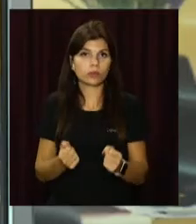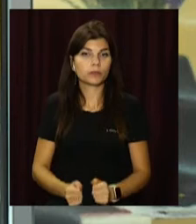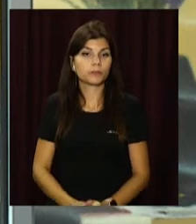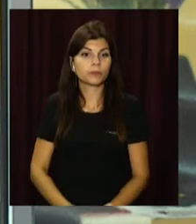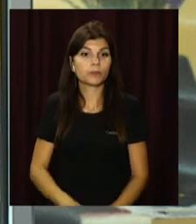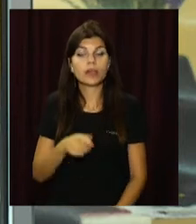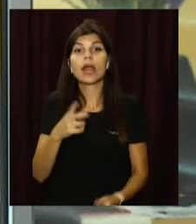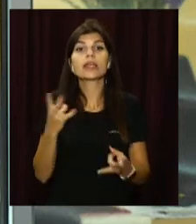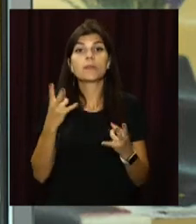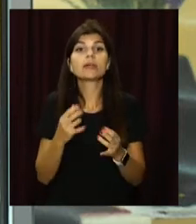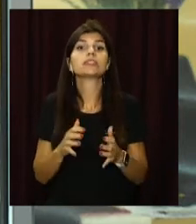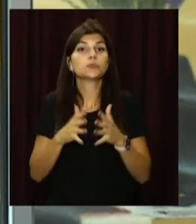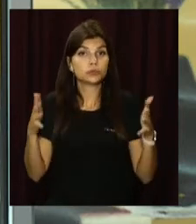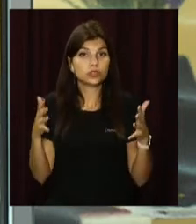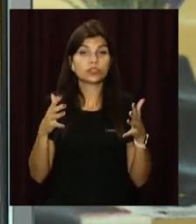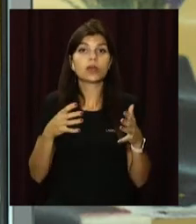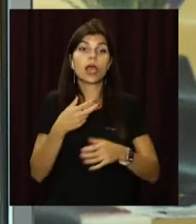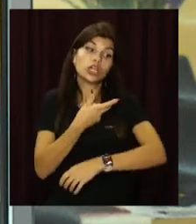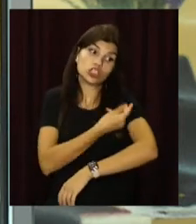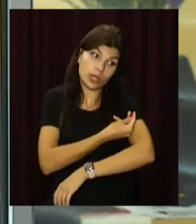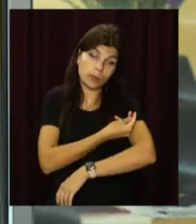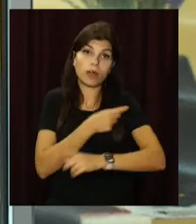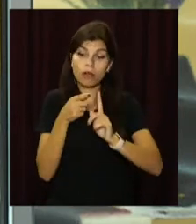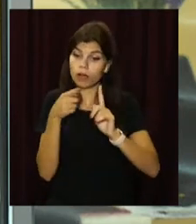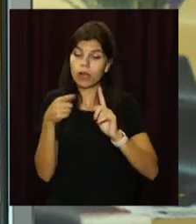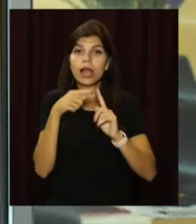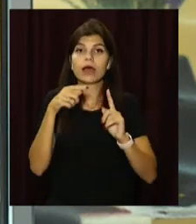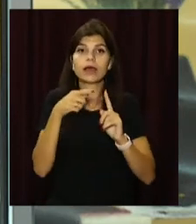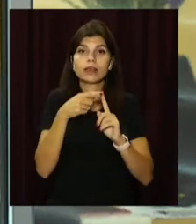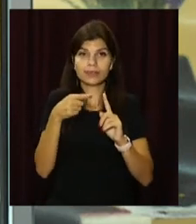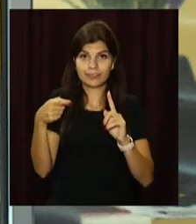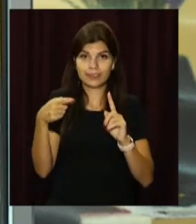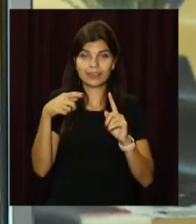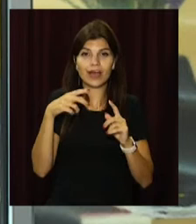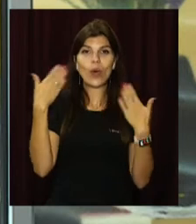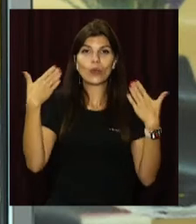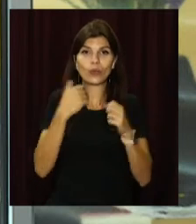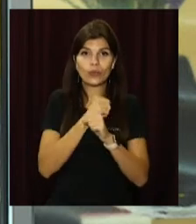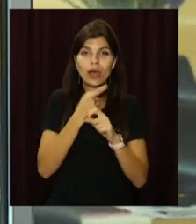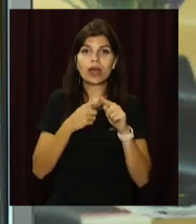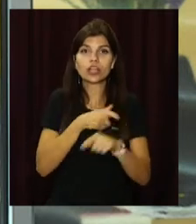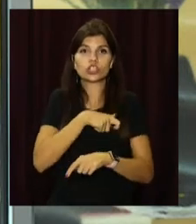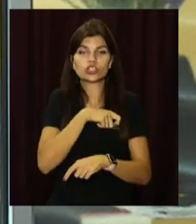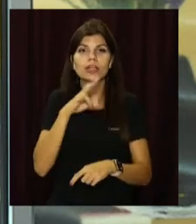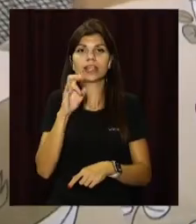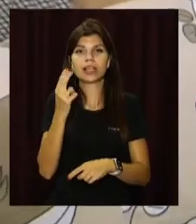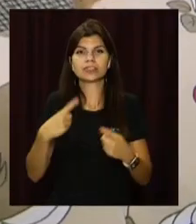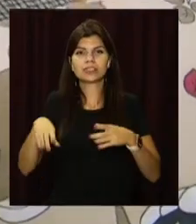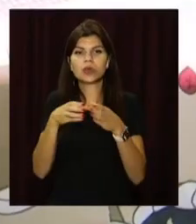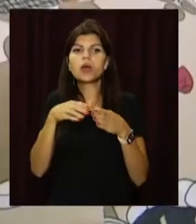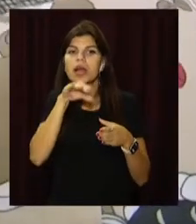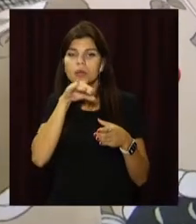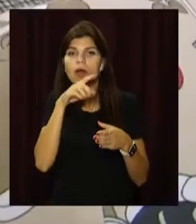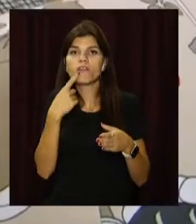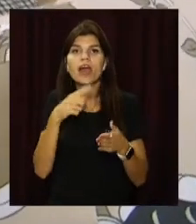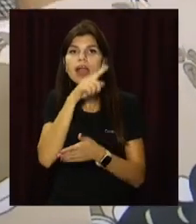Треба збільшити інтервал між щепленнями, бо це збільшує ефективність вакцин. Про це заявили члени Національної технічної групи експертів